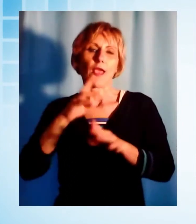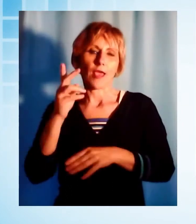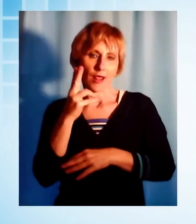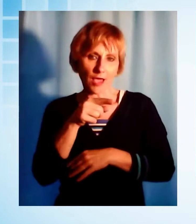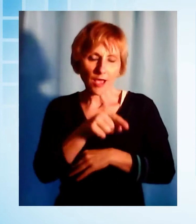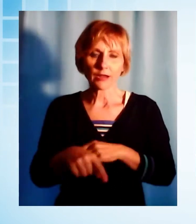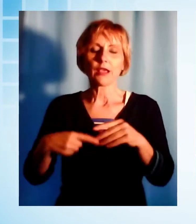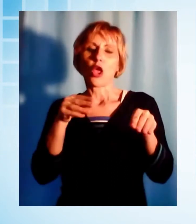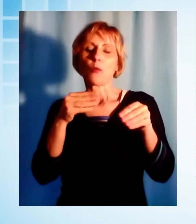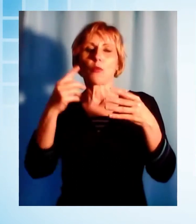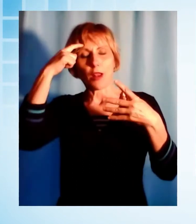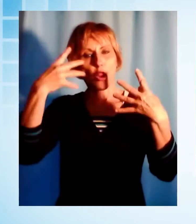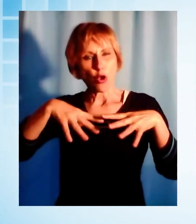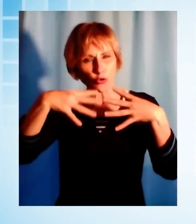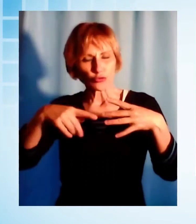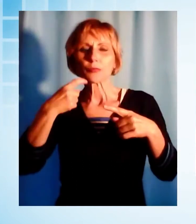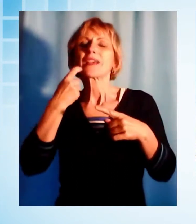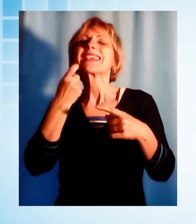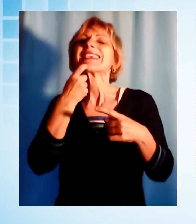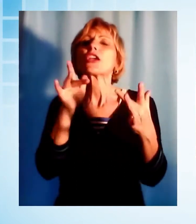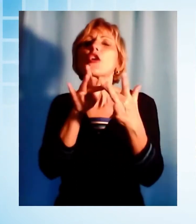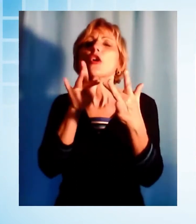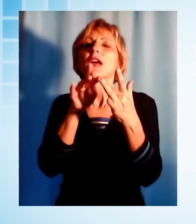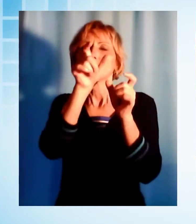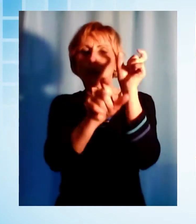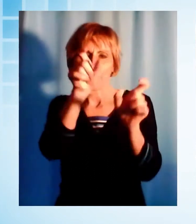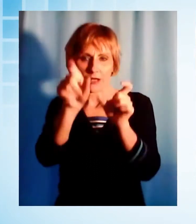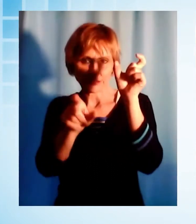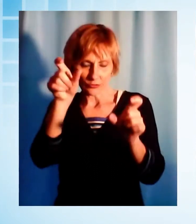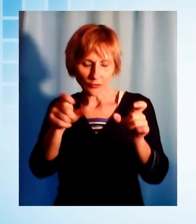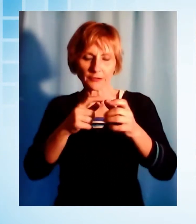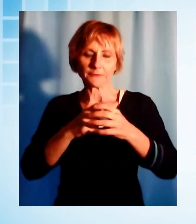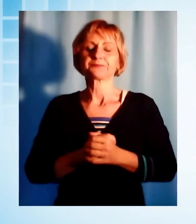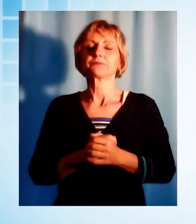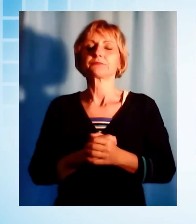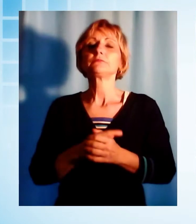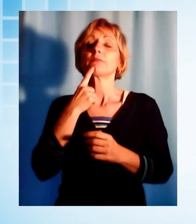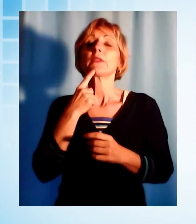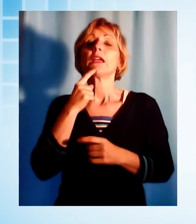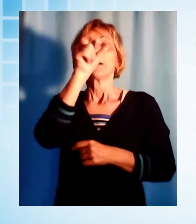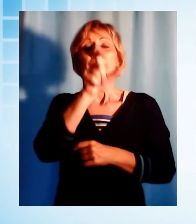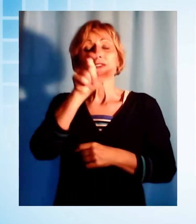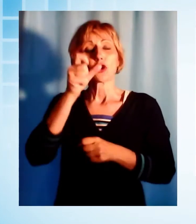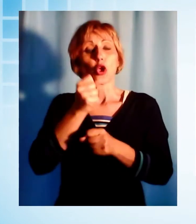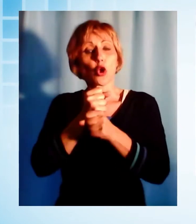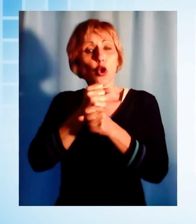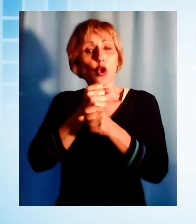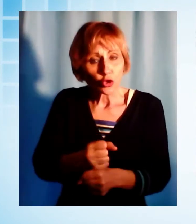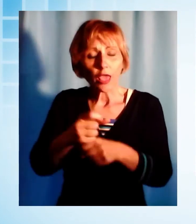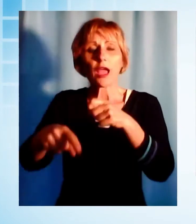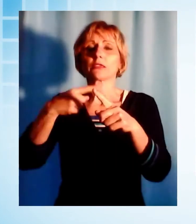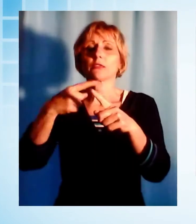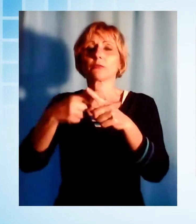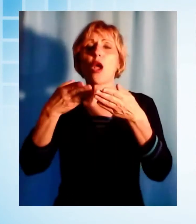le cui attività implica il contatto con il pubblico. Il personale dei consolati, personale dei porti e degli aeroporti, i lavoratori